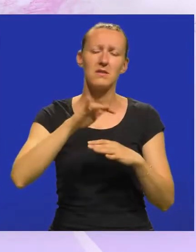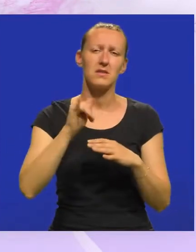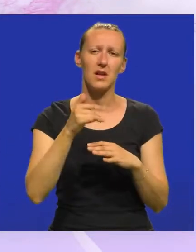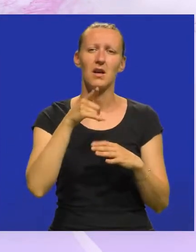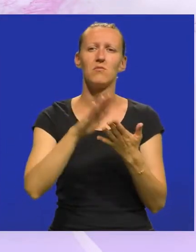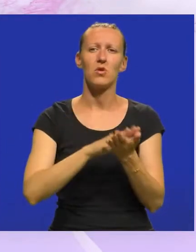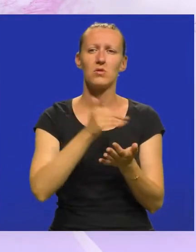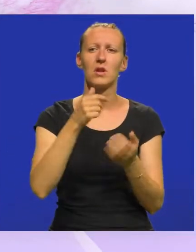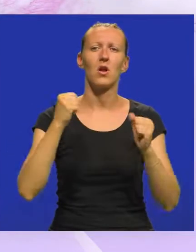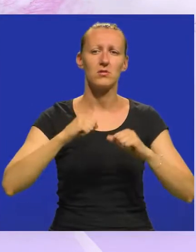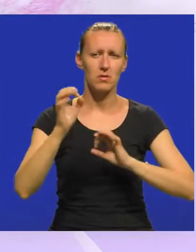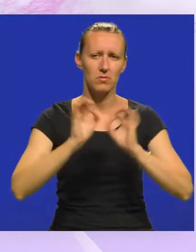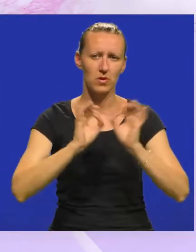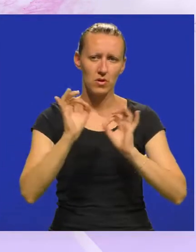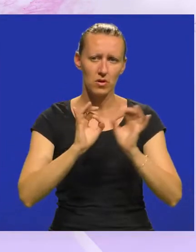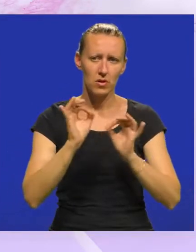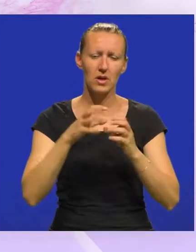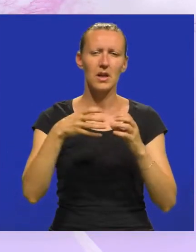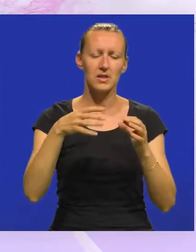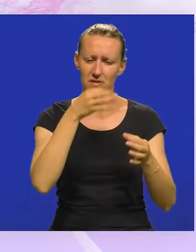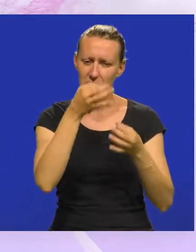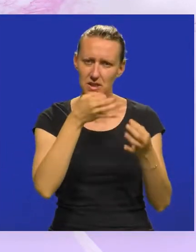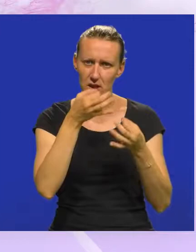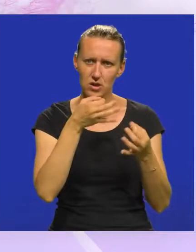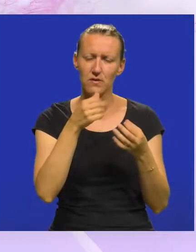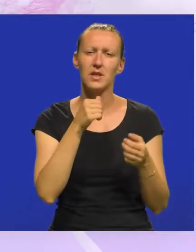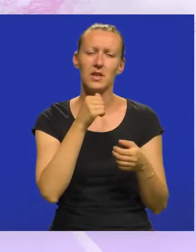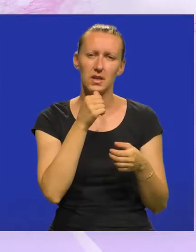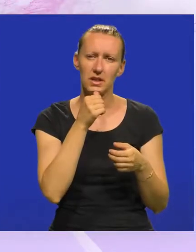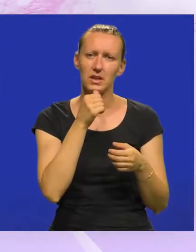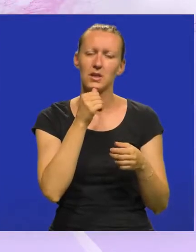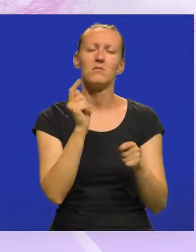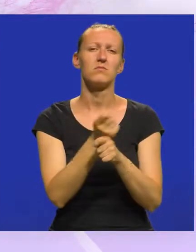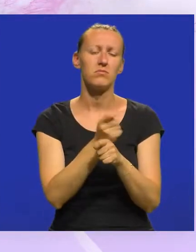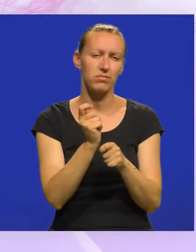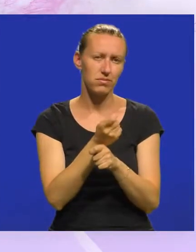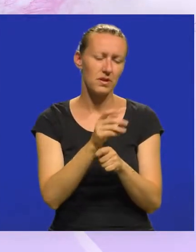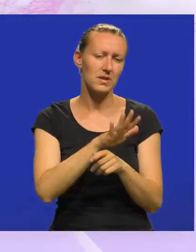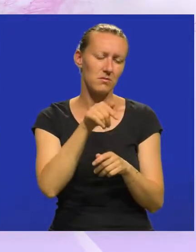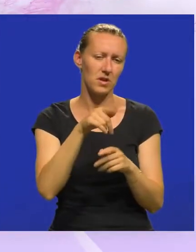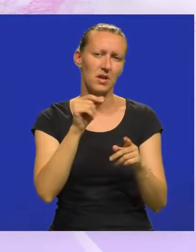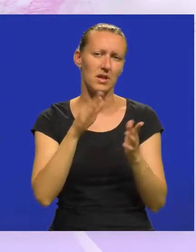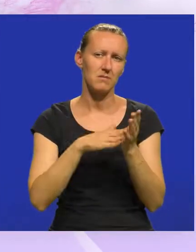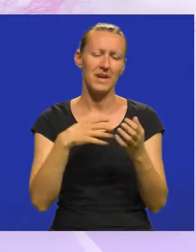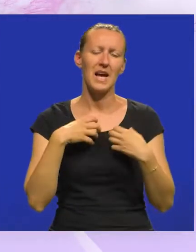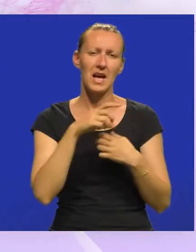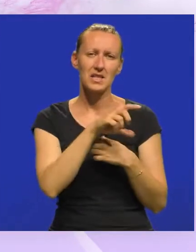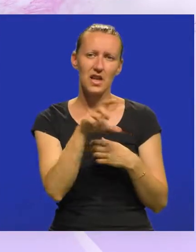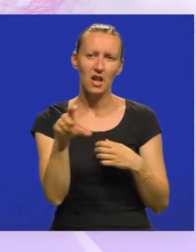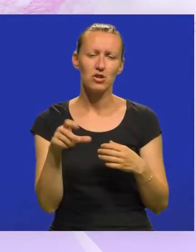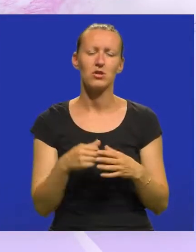se krenu jedan ozbiljan projekt nastavka istraživanja i revitalizacije samog rimskog kazališta.